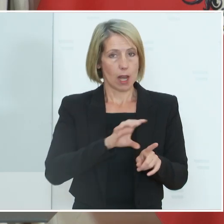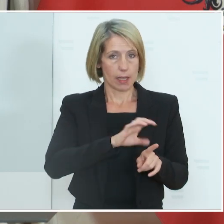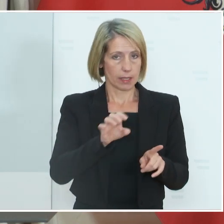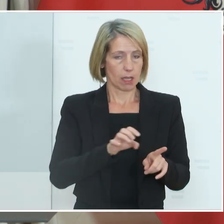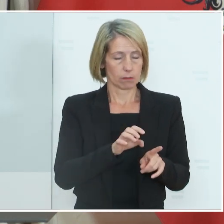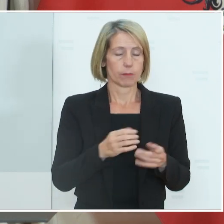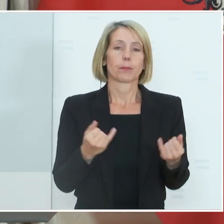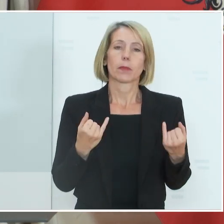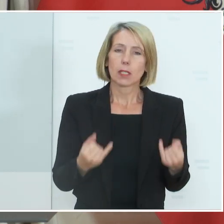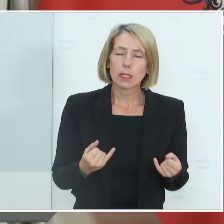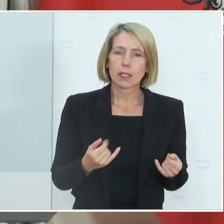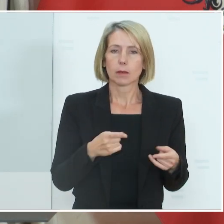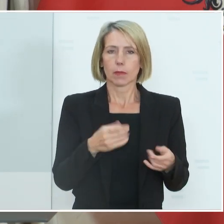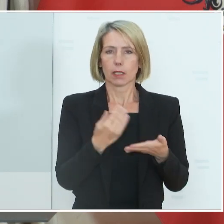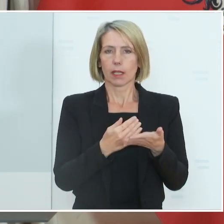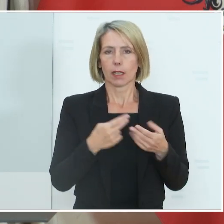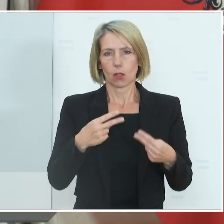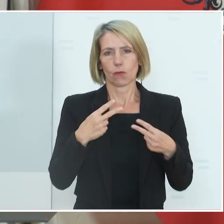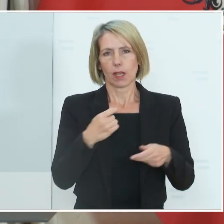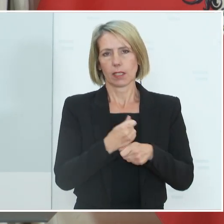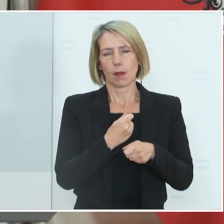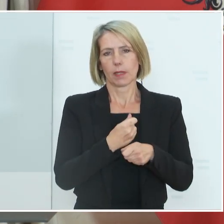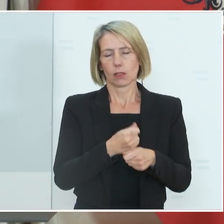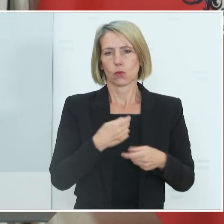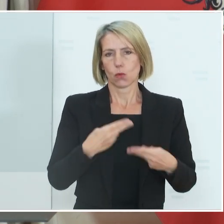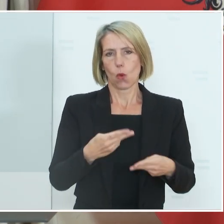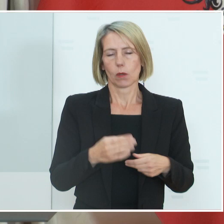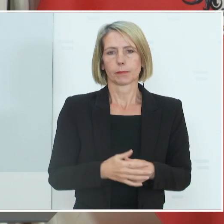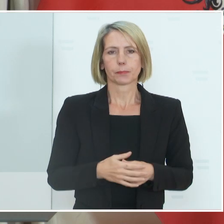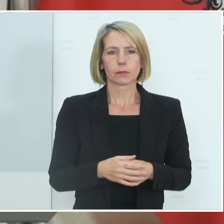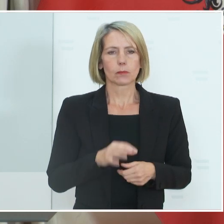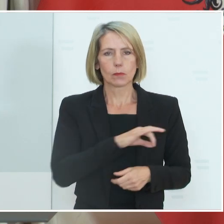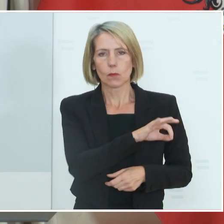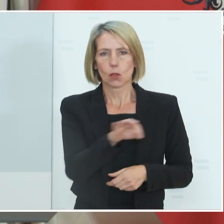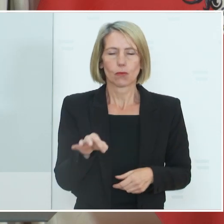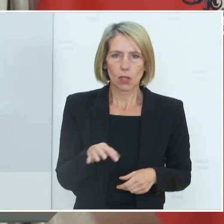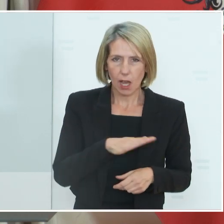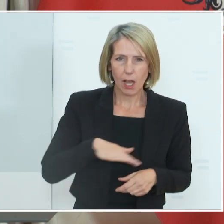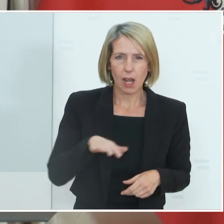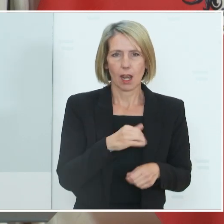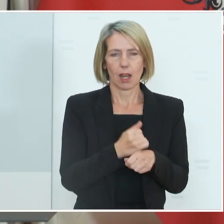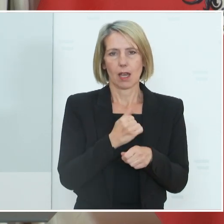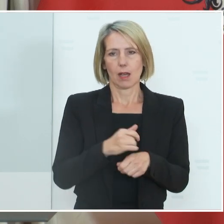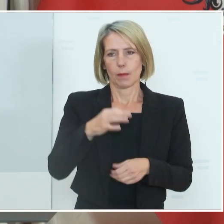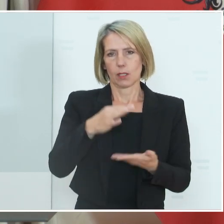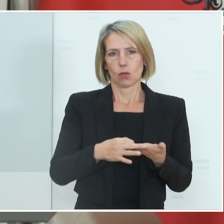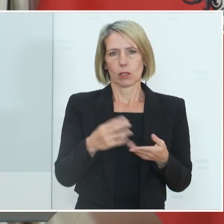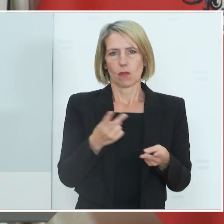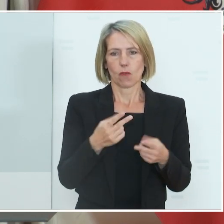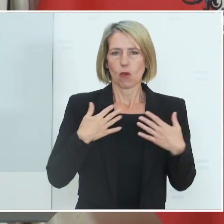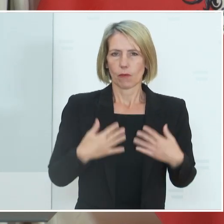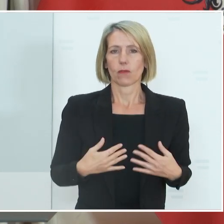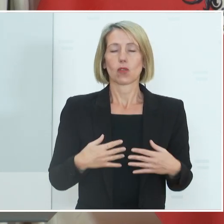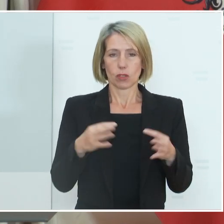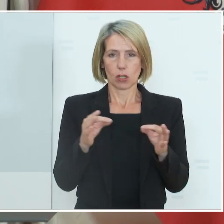jetzt mit dieser Regelung auf. Wir wollen, dass künftig für alle Arbeitsorte, an denen ein physischer Kontakt zu anderen Personen